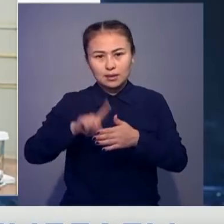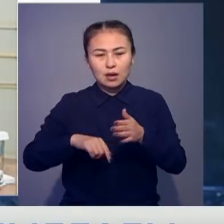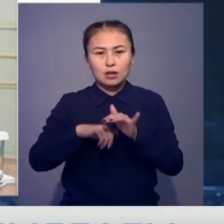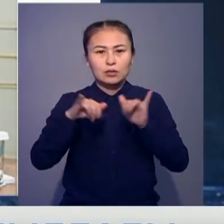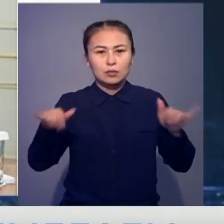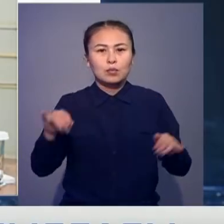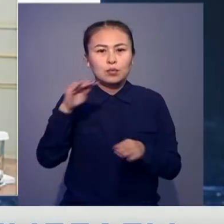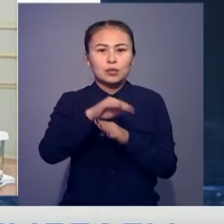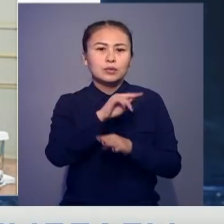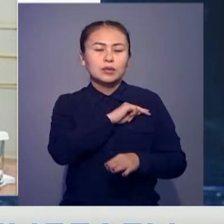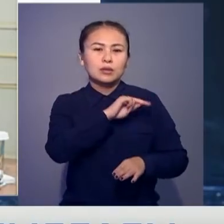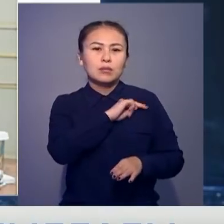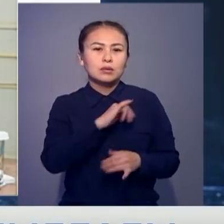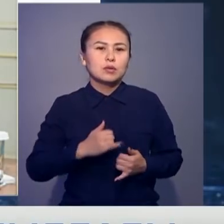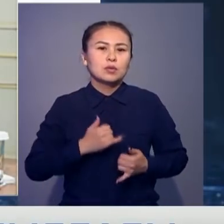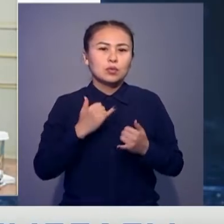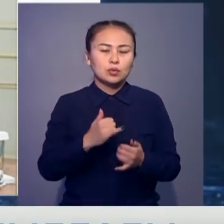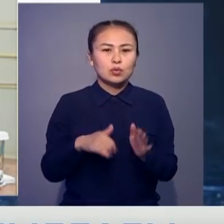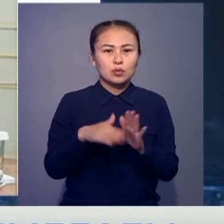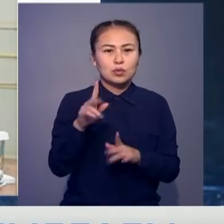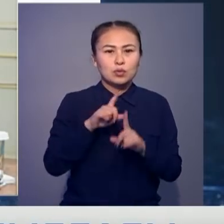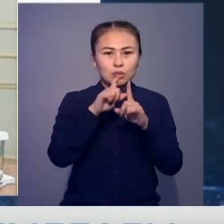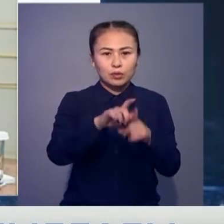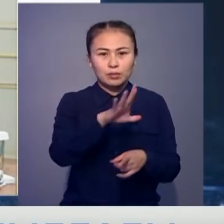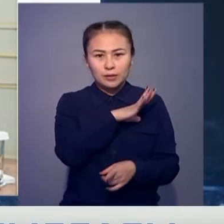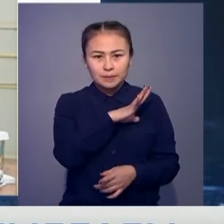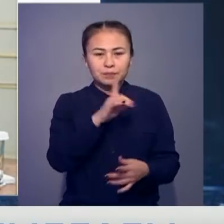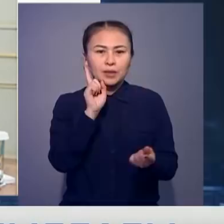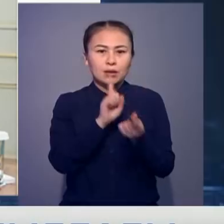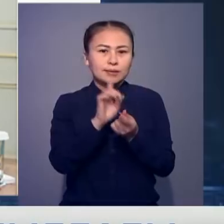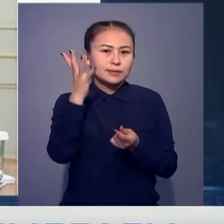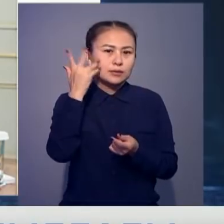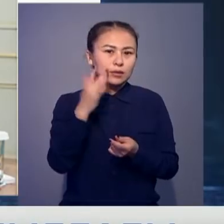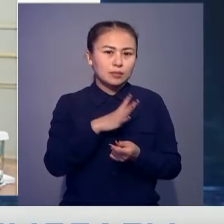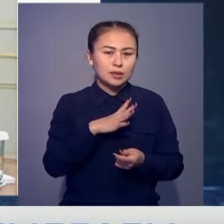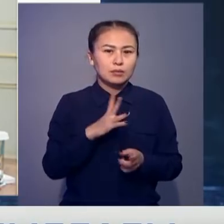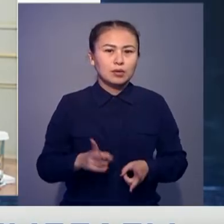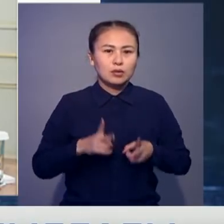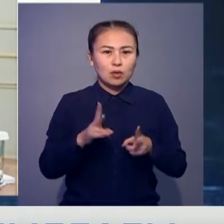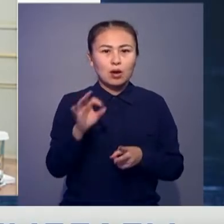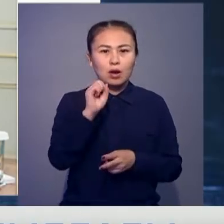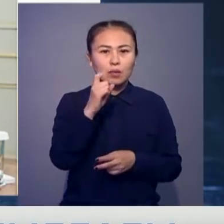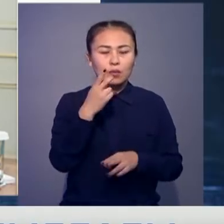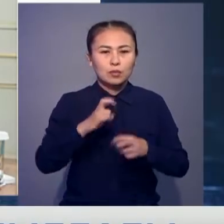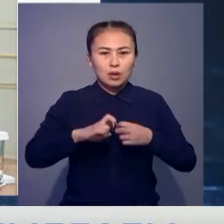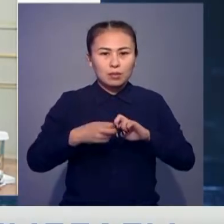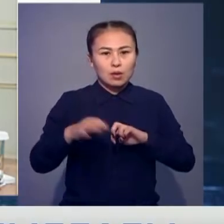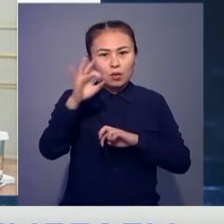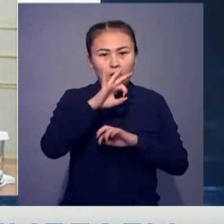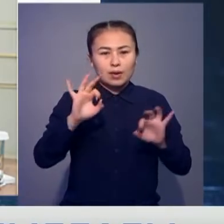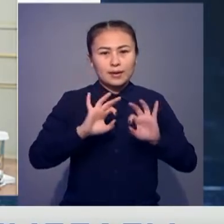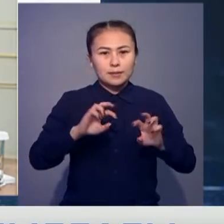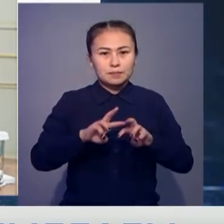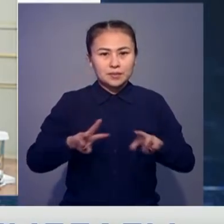деген сенімін артырып, бұл ғызметтің мәртебесінің көтері жайы сөз болды. Қабылдау кезінде елдегі криминагенді ақуал тұрал айтып,